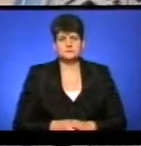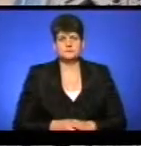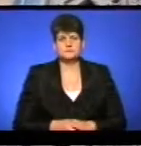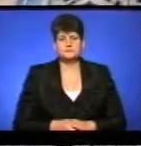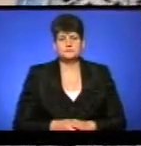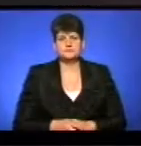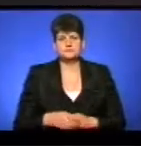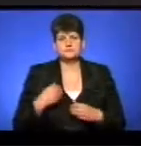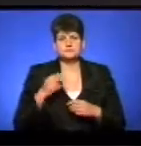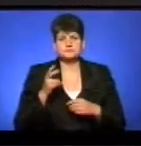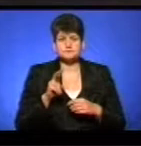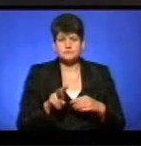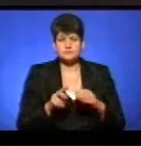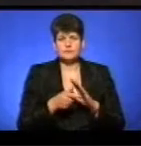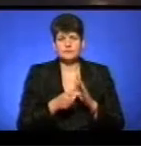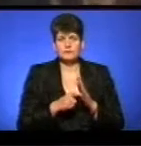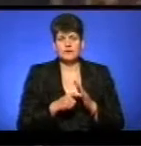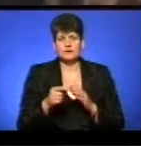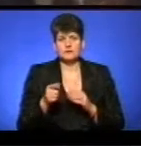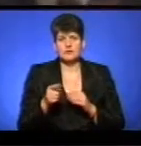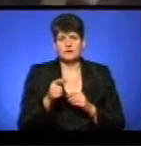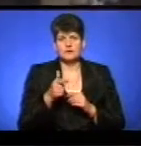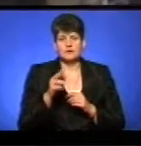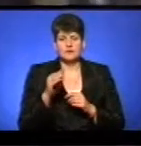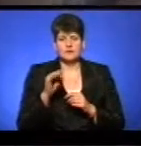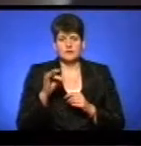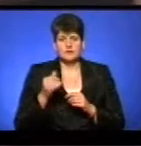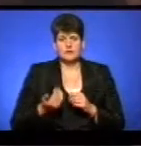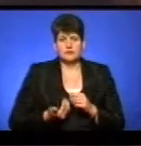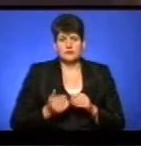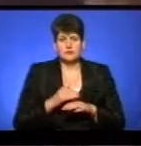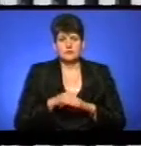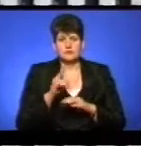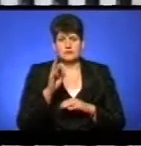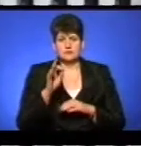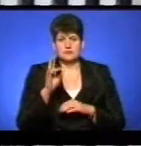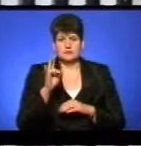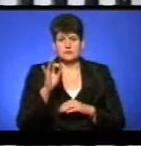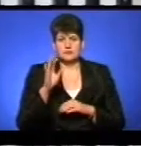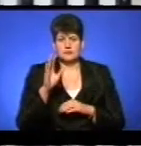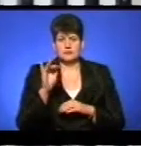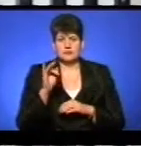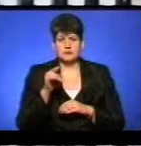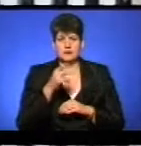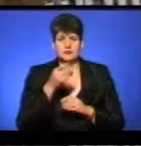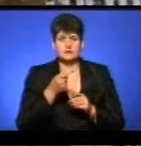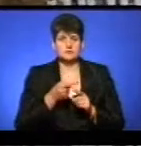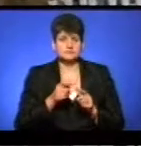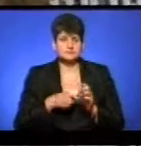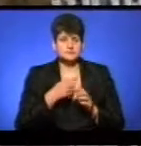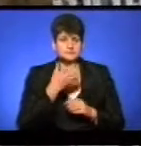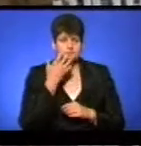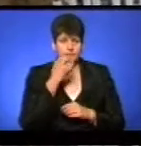Ми завітали до помешкання тернополянки Галини Фичишин, яка проживає на вулиці Коновальця, щоб дізнатися, чи тепло у наїв вдома. У